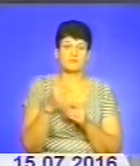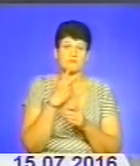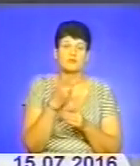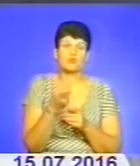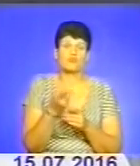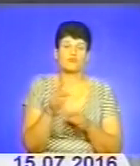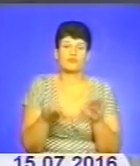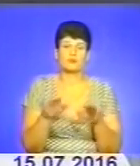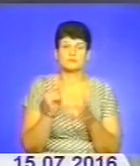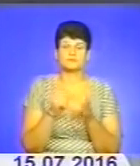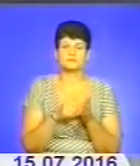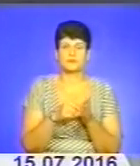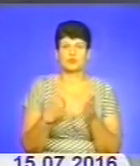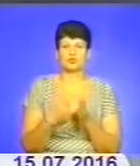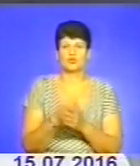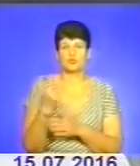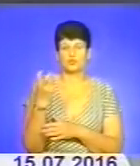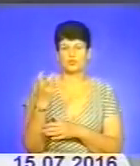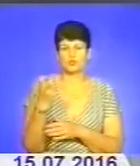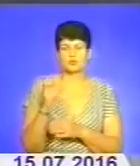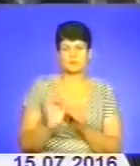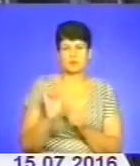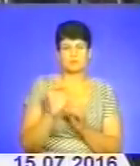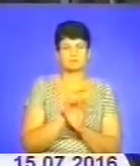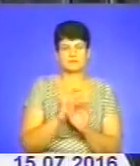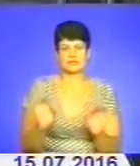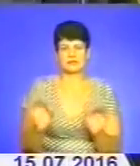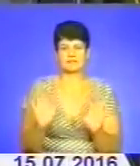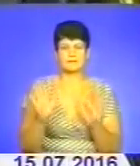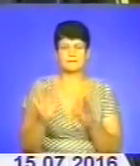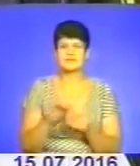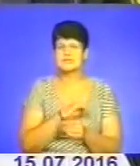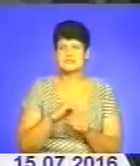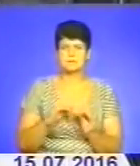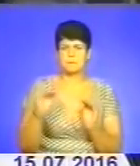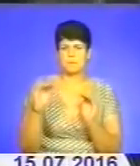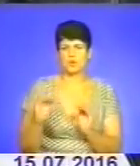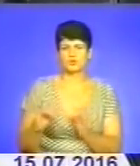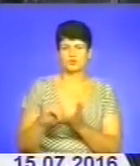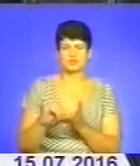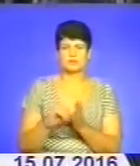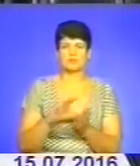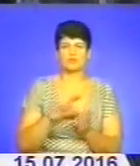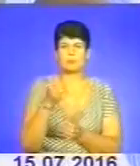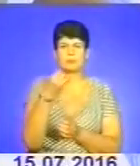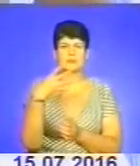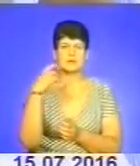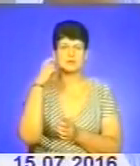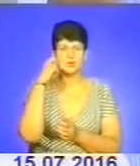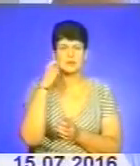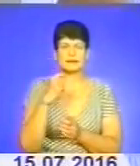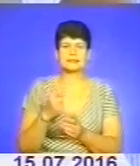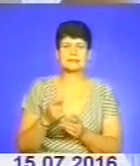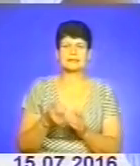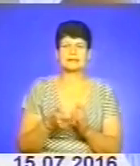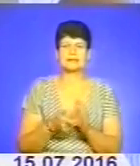Орієнтовно до 200 підйомів – це ідеальний варіант. Наймолодшим учасником змагань цьогоріч був 15-річний кандидат в